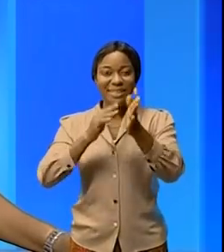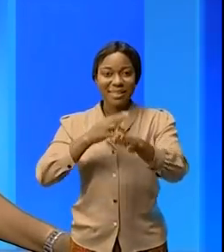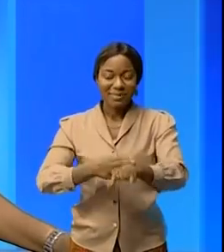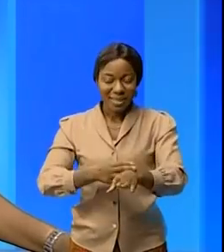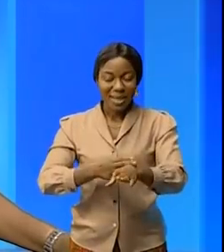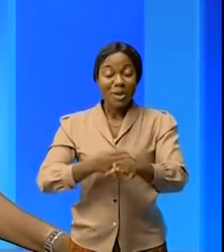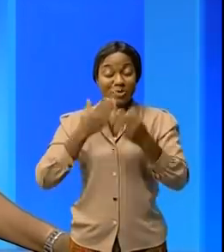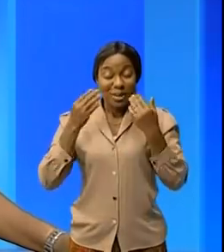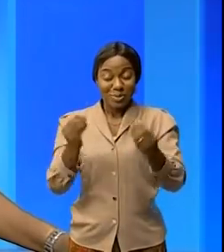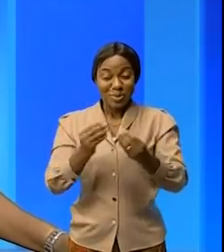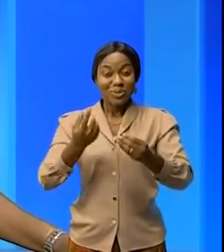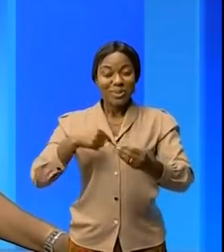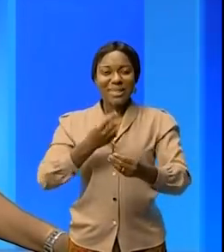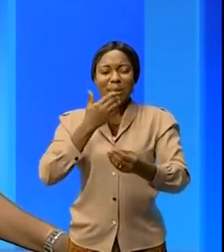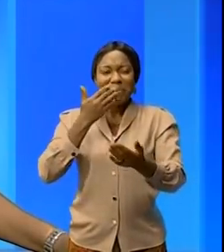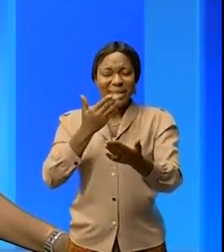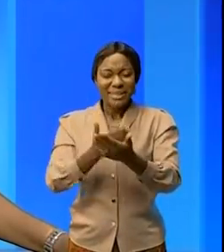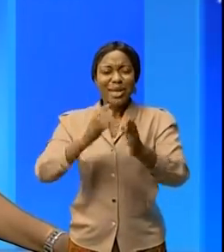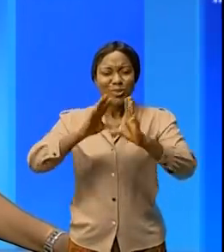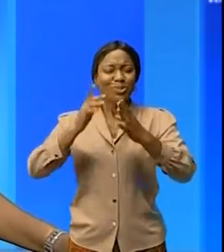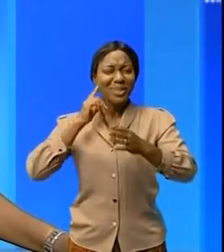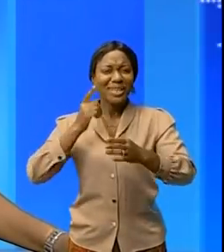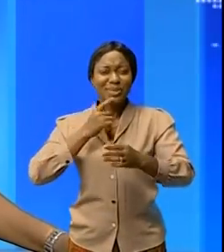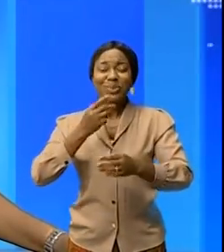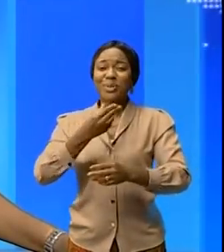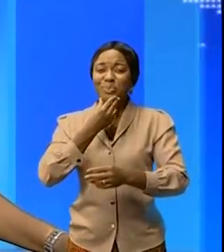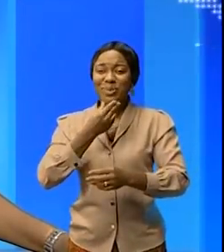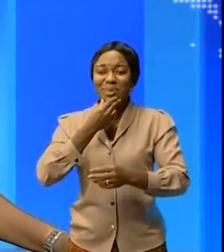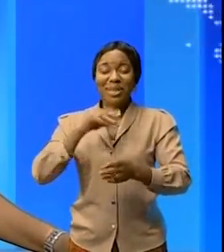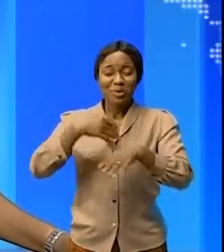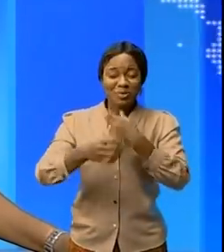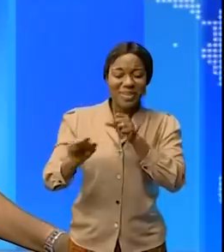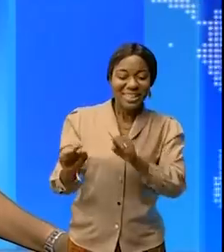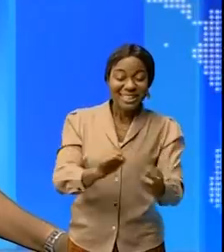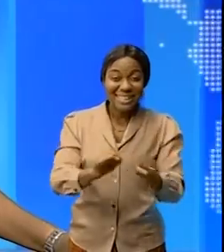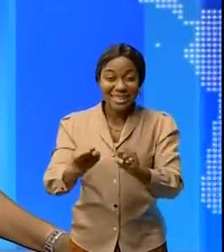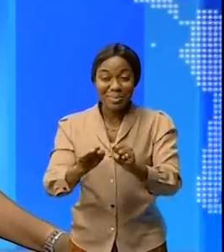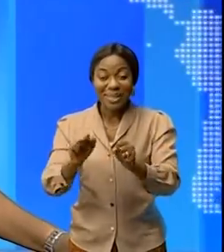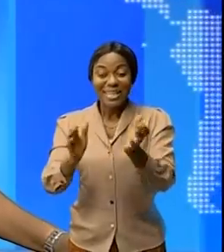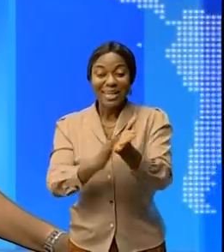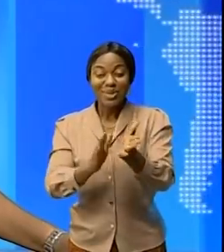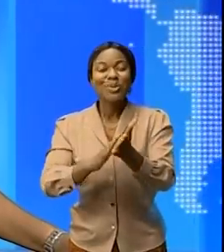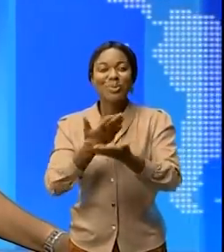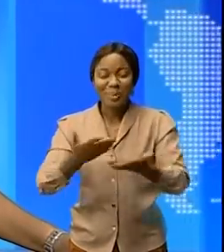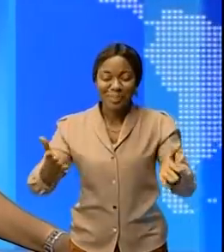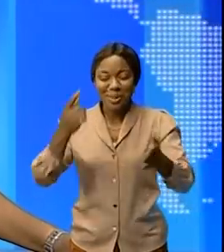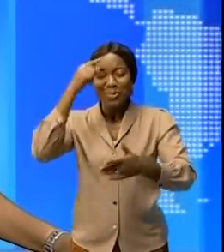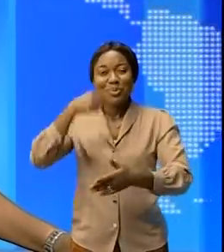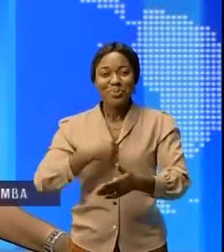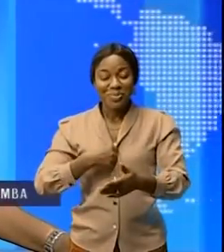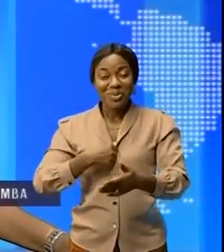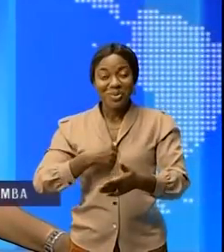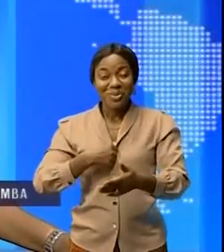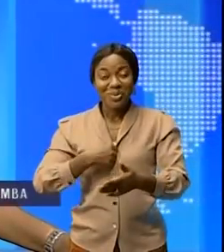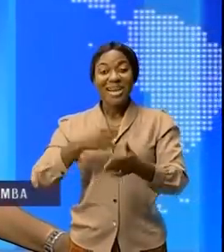Iverson Kabwabarodé Ponda et Jonathan Moubala m'allant réaliser sous la coordination de Mireille Ndeke. Retrouvez à